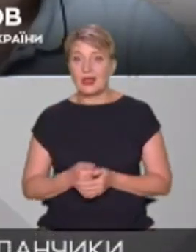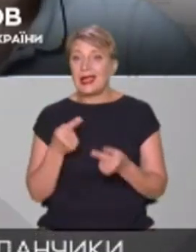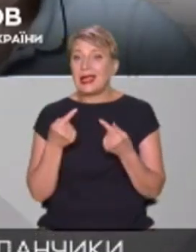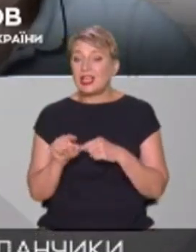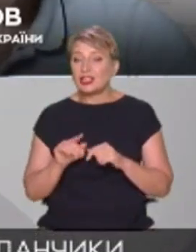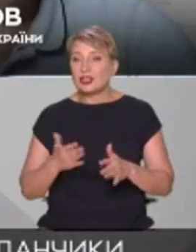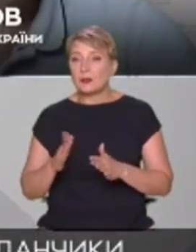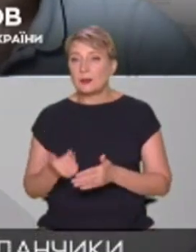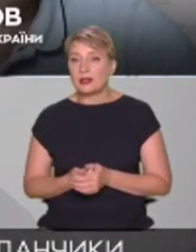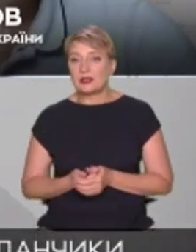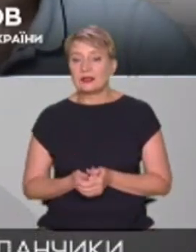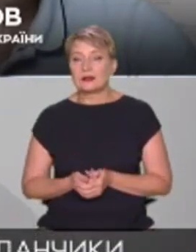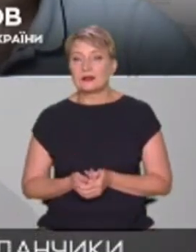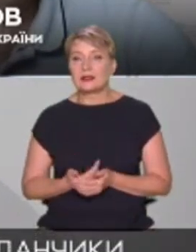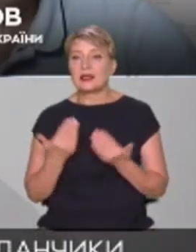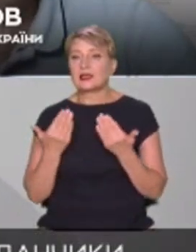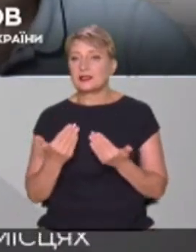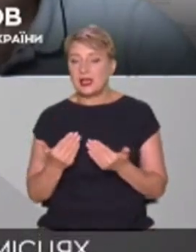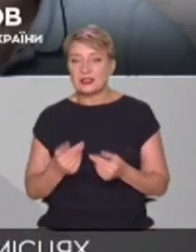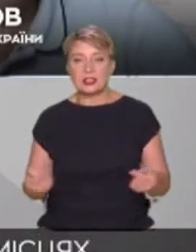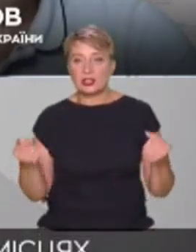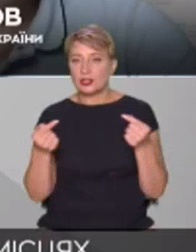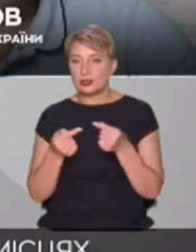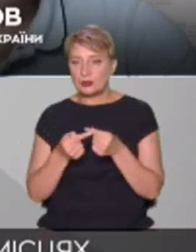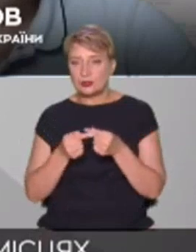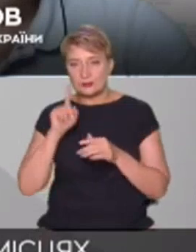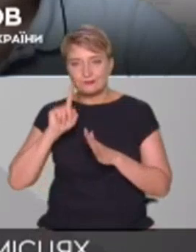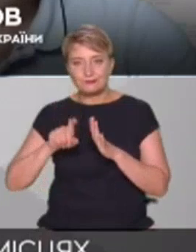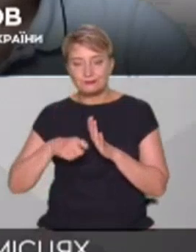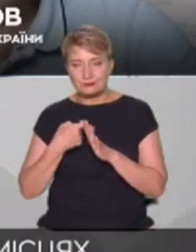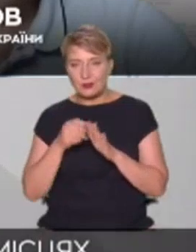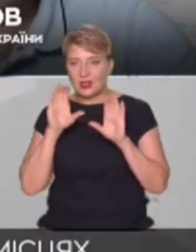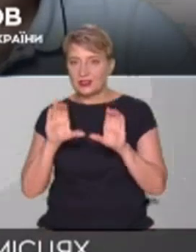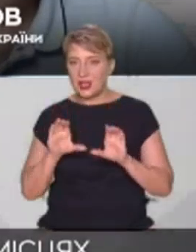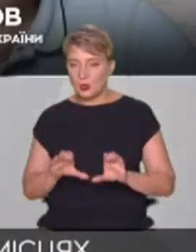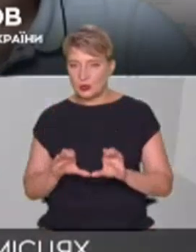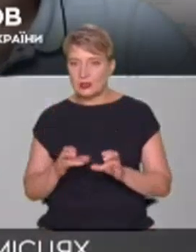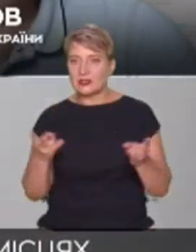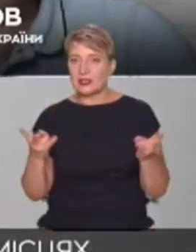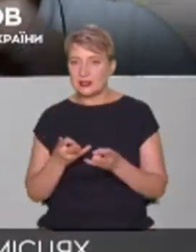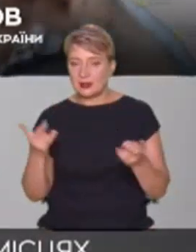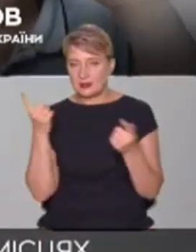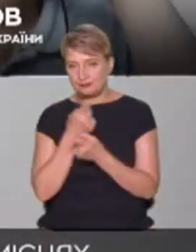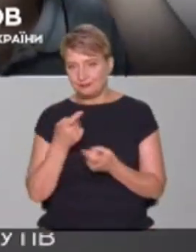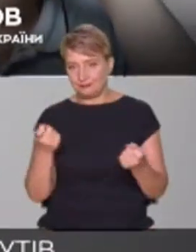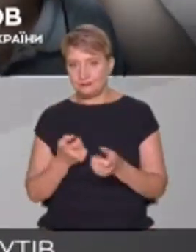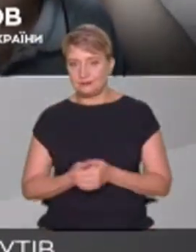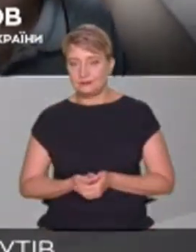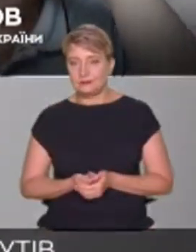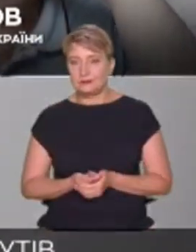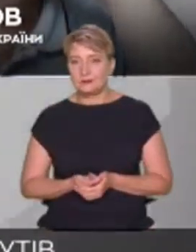речі, зараз не дуже чітко визначений нашим законодавством, але я думаю, що варто його визначити. І